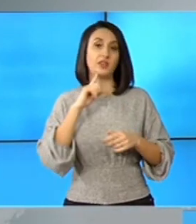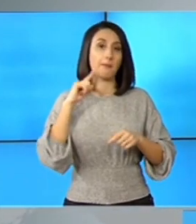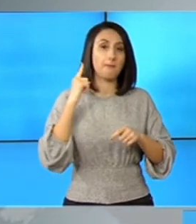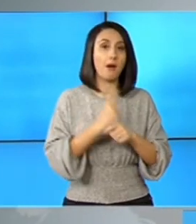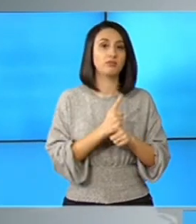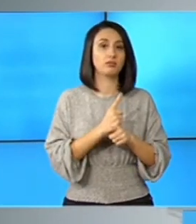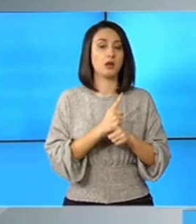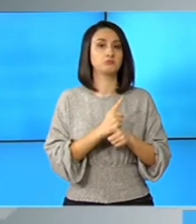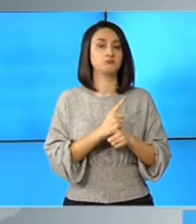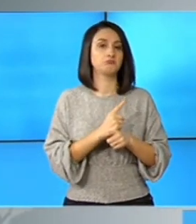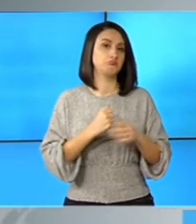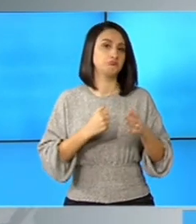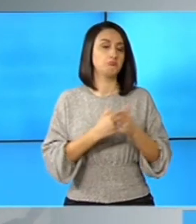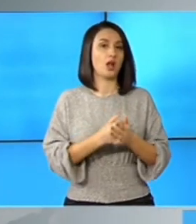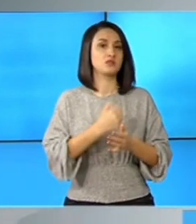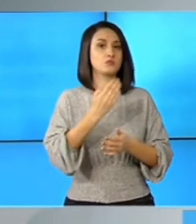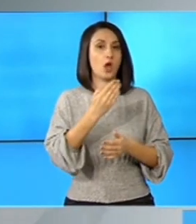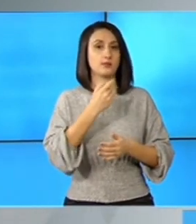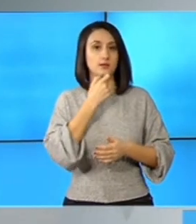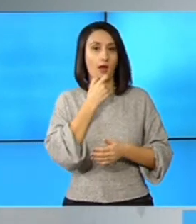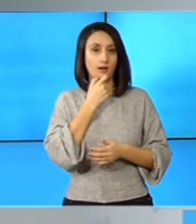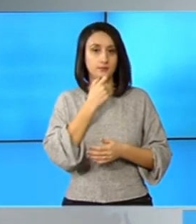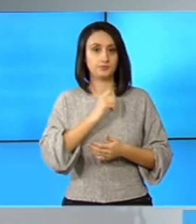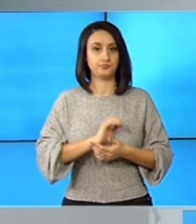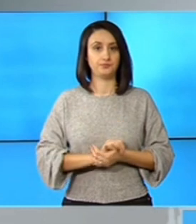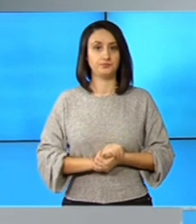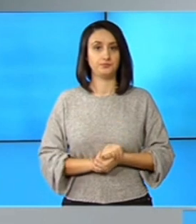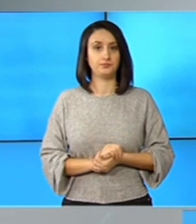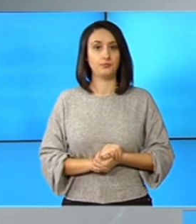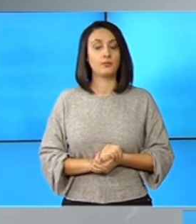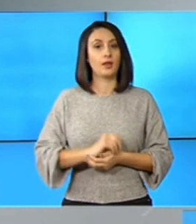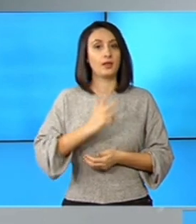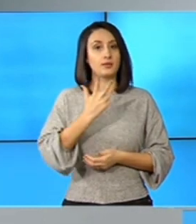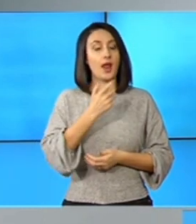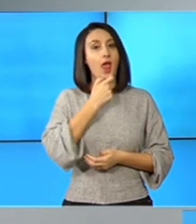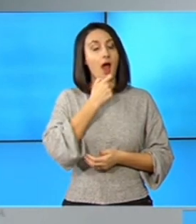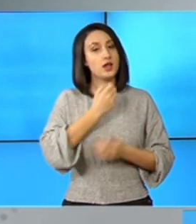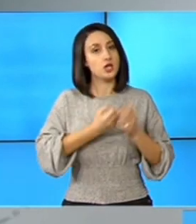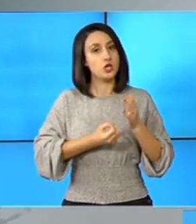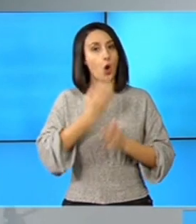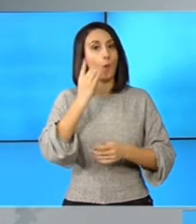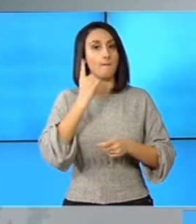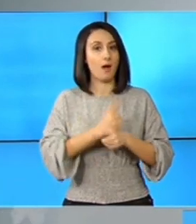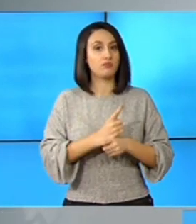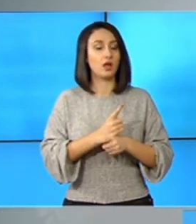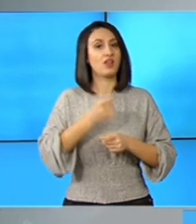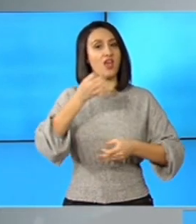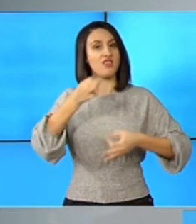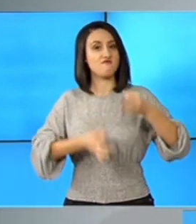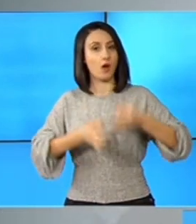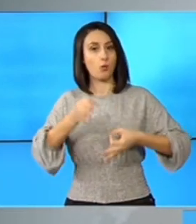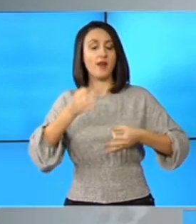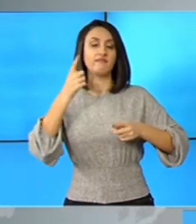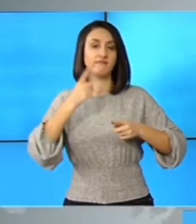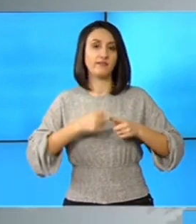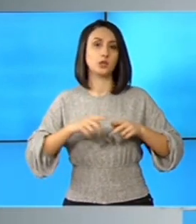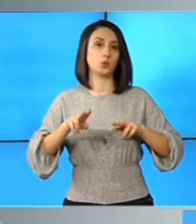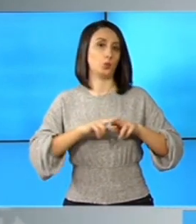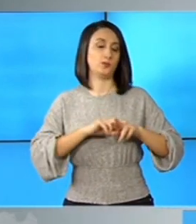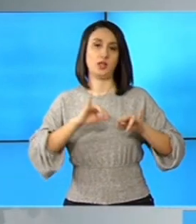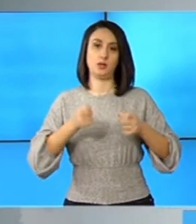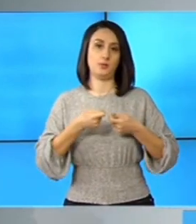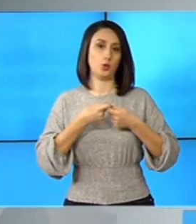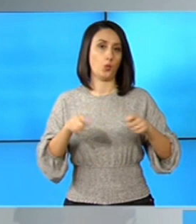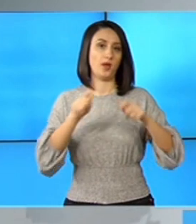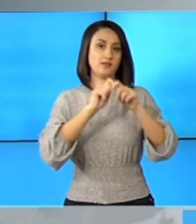Mandat de maxim șase ani, la trei ani de zile cu reînnoirea mandatului, cu evaluare, exact cum se întâmplă în toate